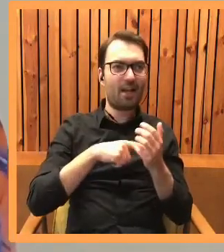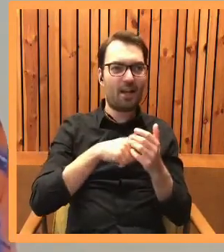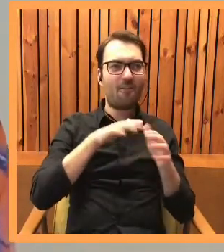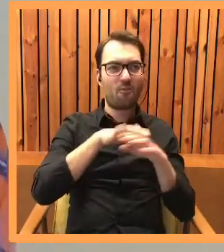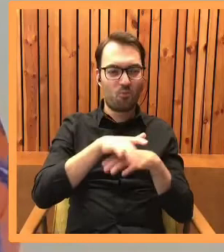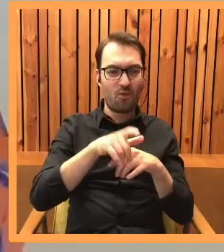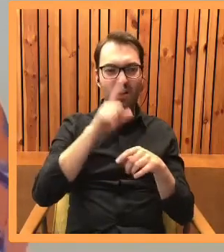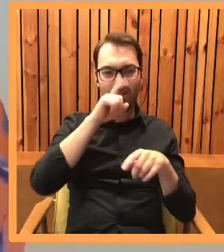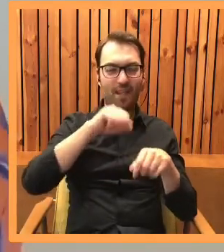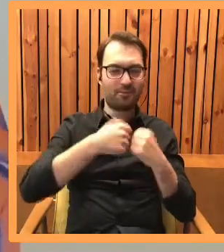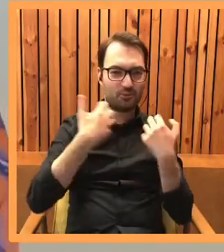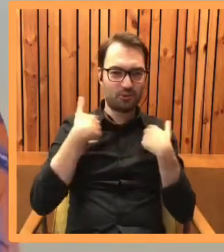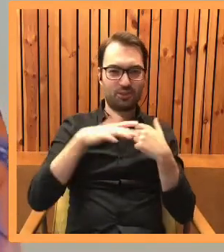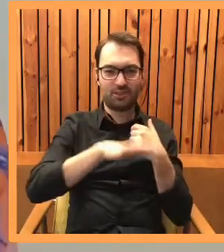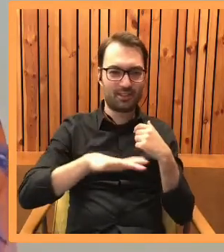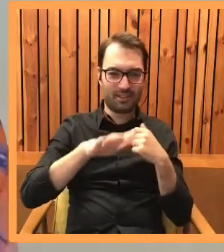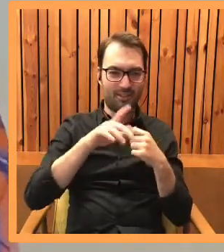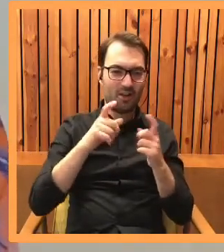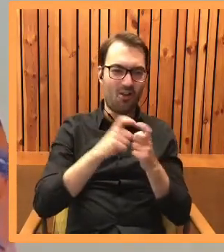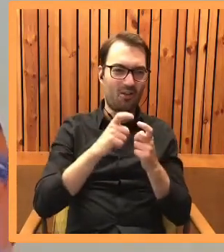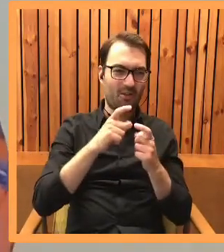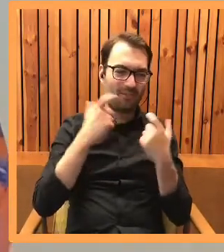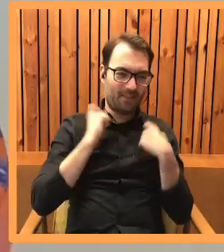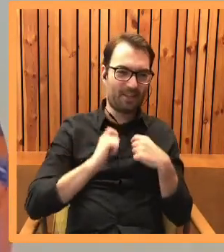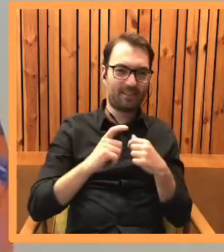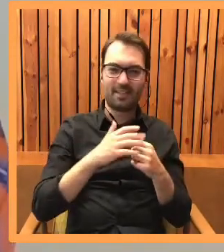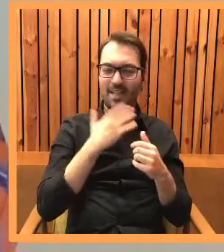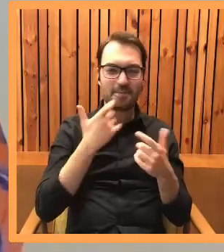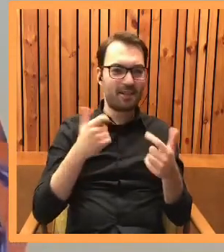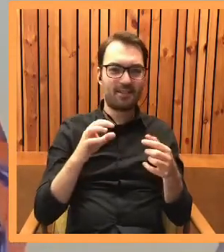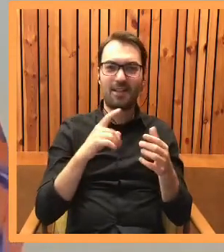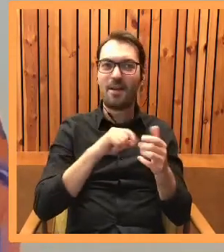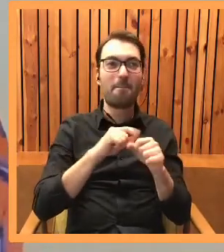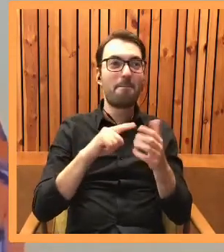nie miało to żadnego związku z tym, jak zachowuje się nasz żon.